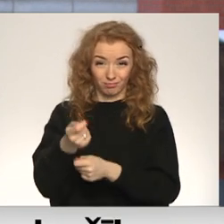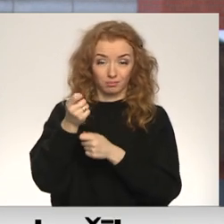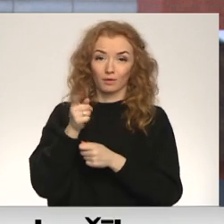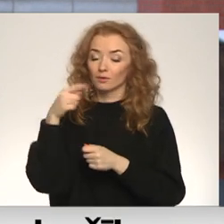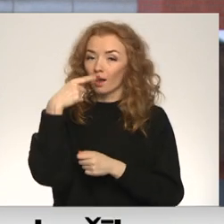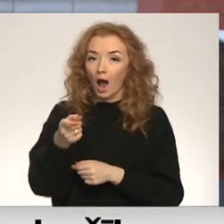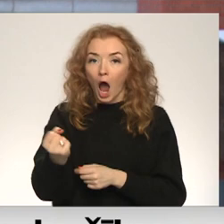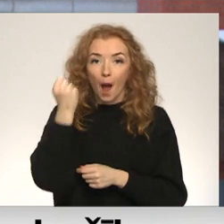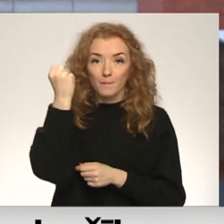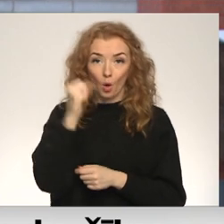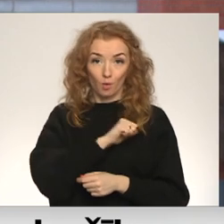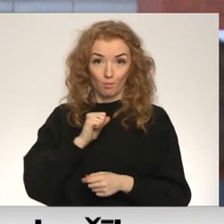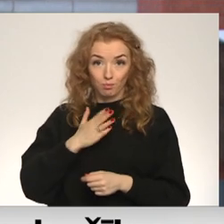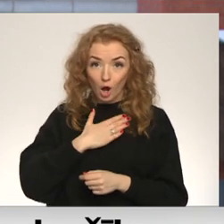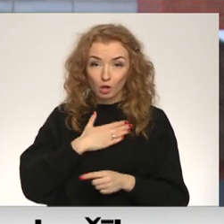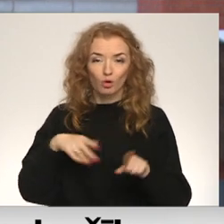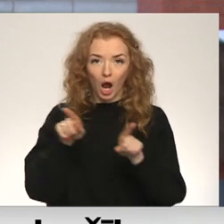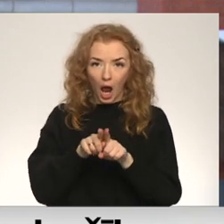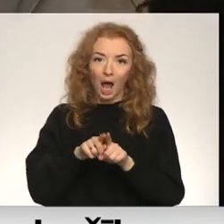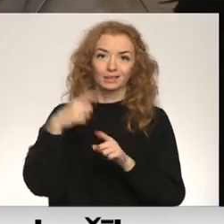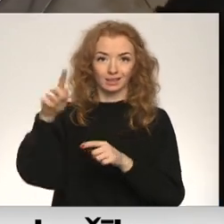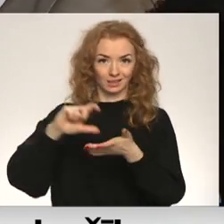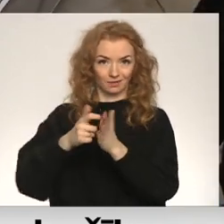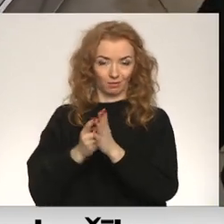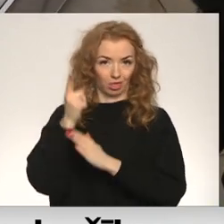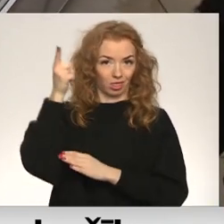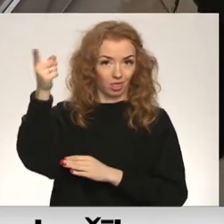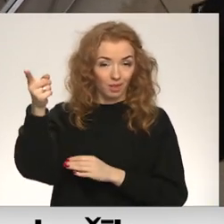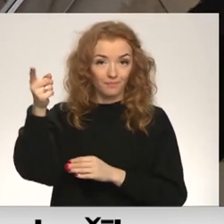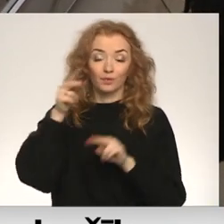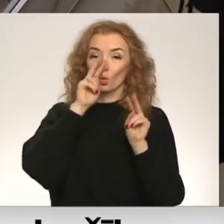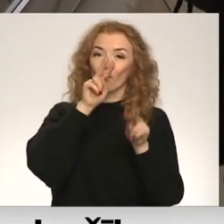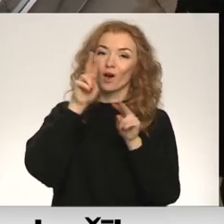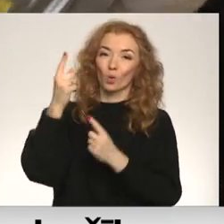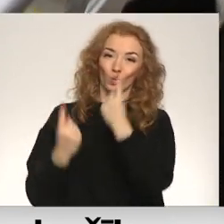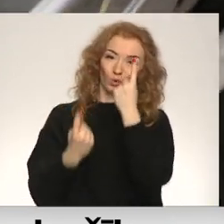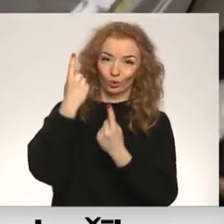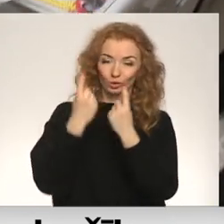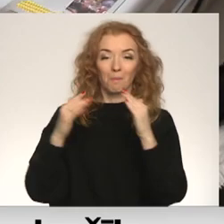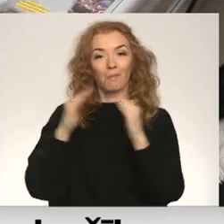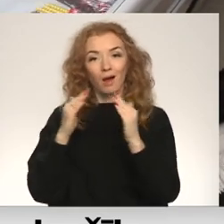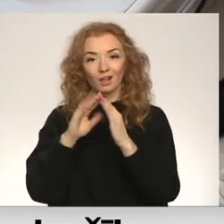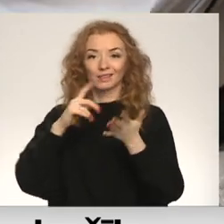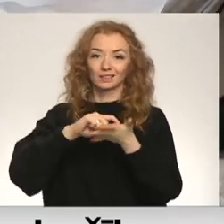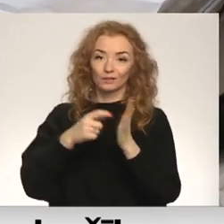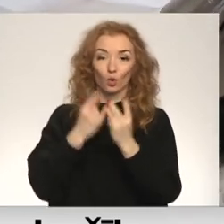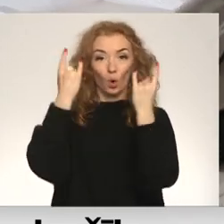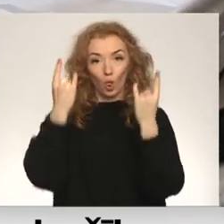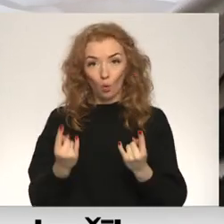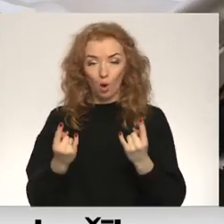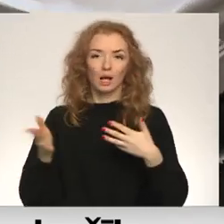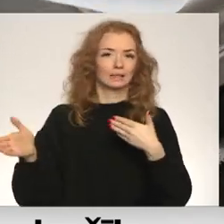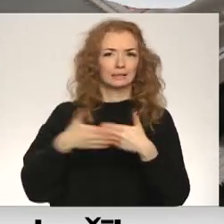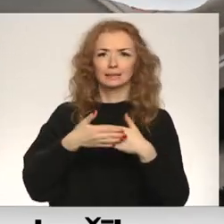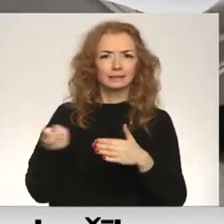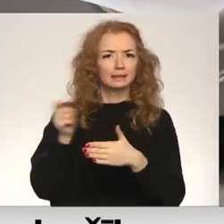tas apdraud nevien pašus, bet arī līdz cilvēkus. Arī vērojot uguņošanu mājas vai dzīvokļa, logi un balkons jātur